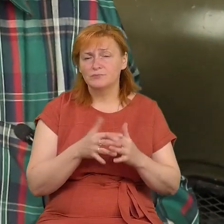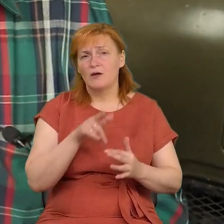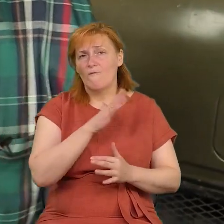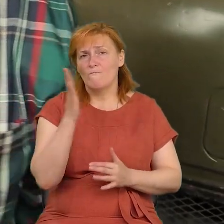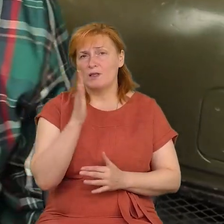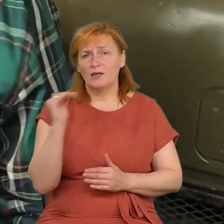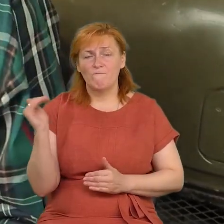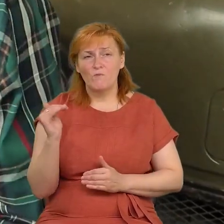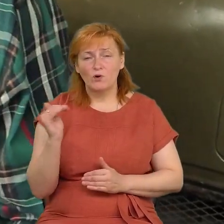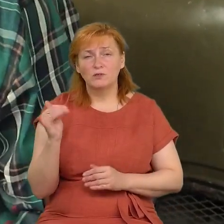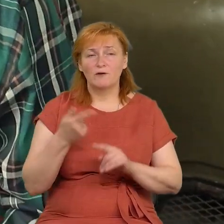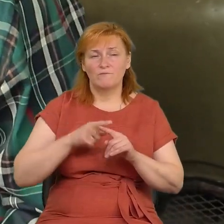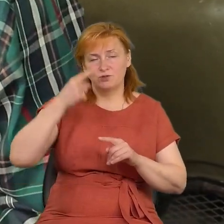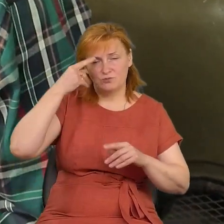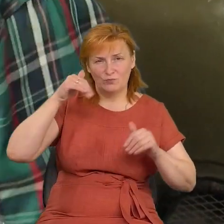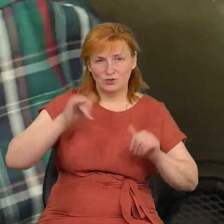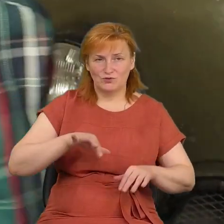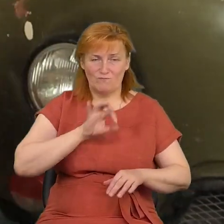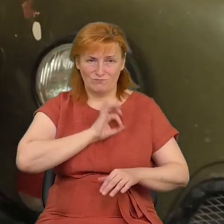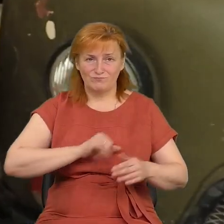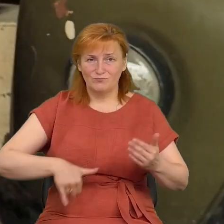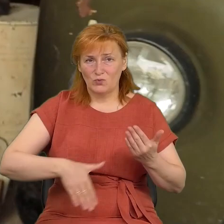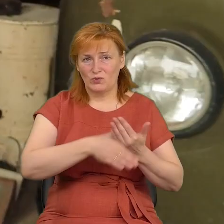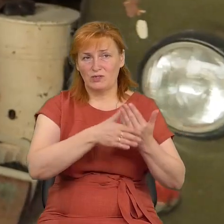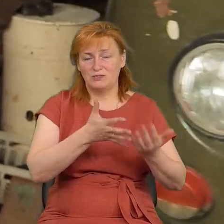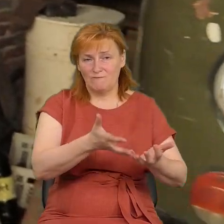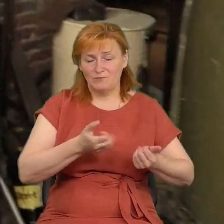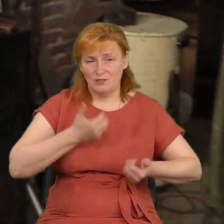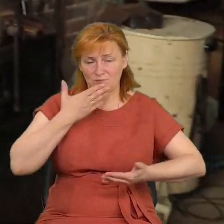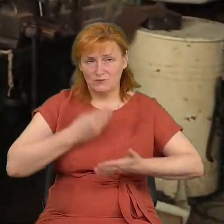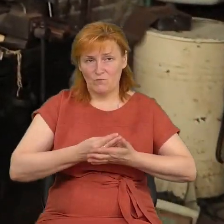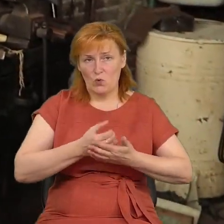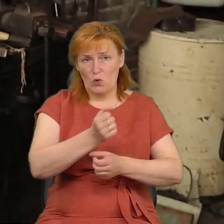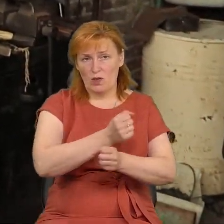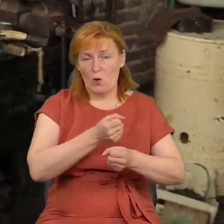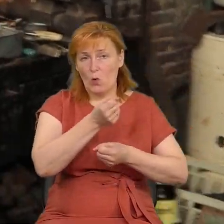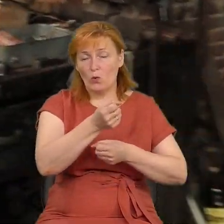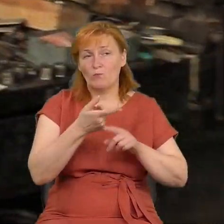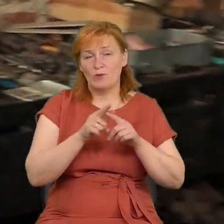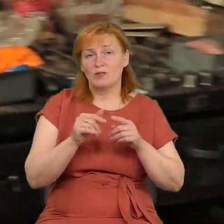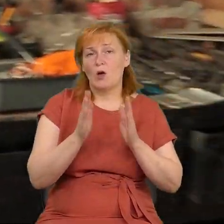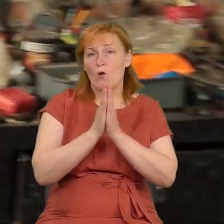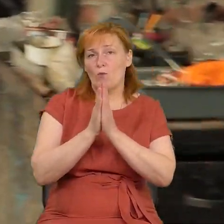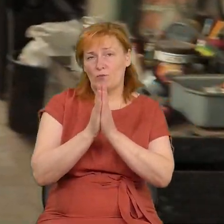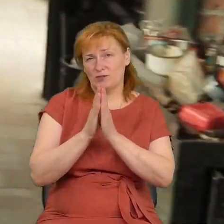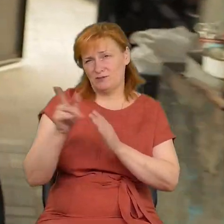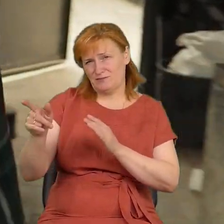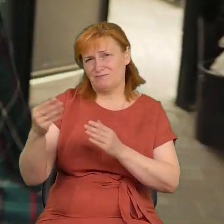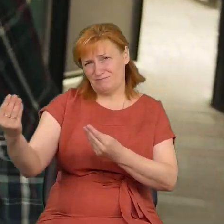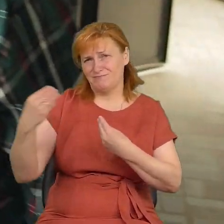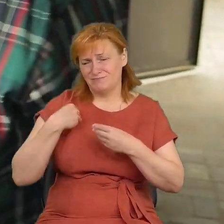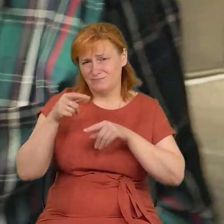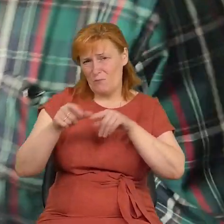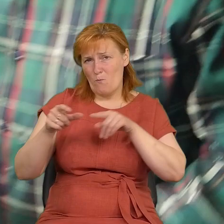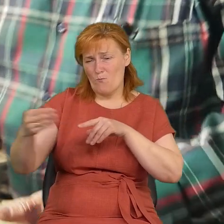як сам каже, вирішив бути корисним. Взяв до рук власник карабін, в тероборони попросив на бої. Зніма з мене